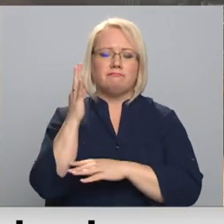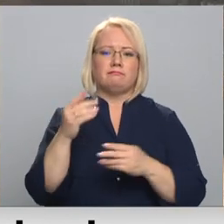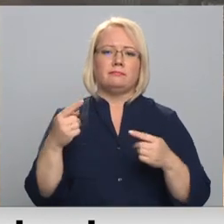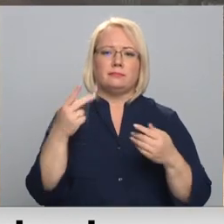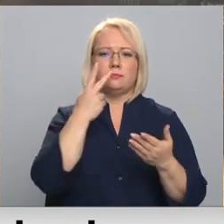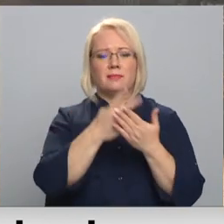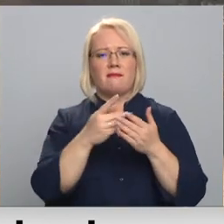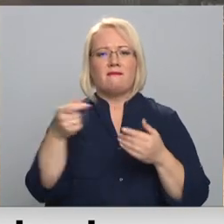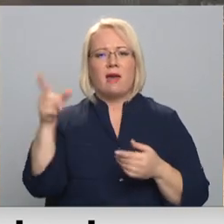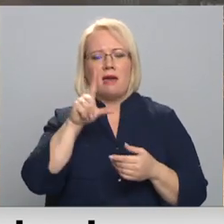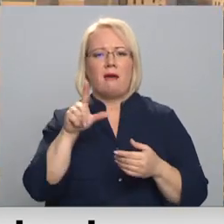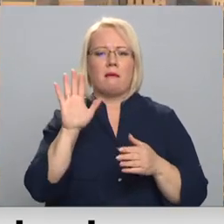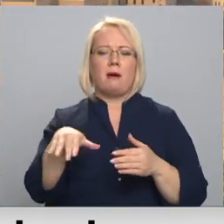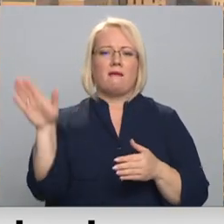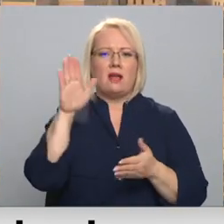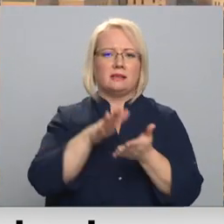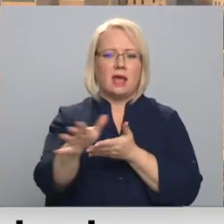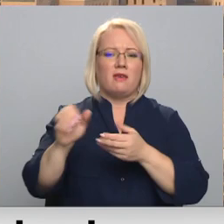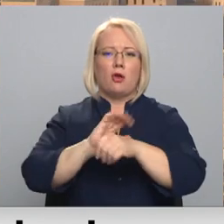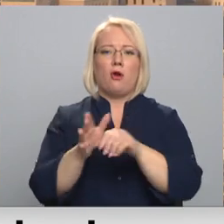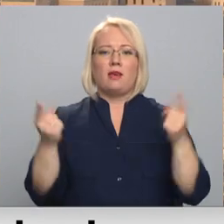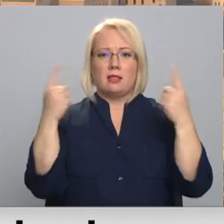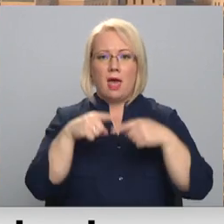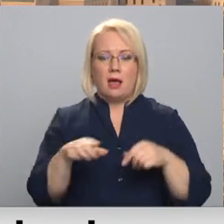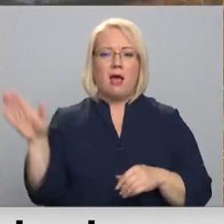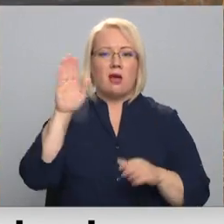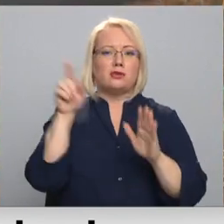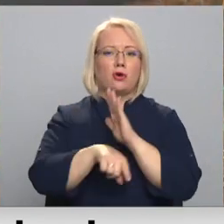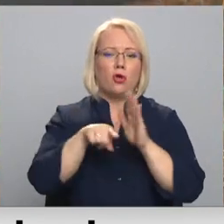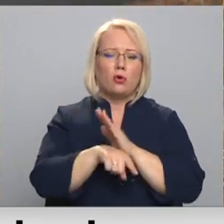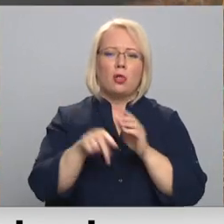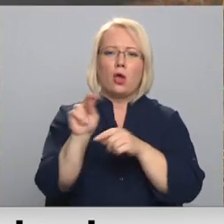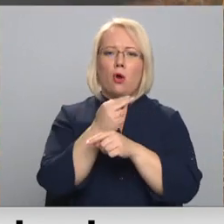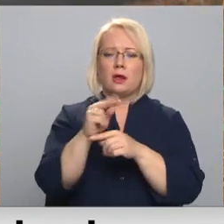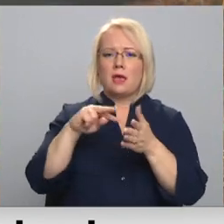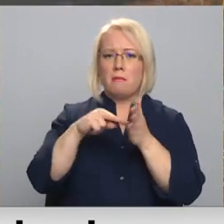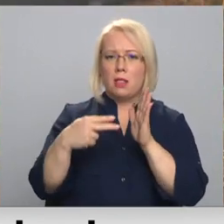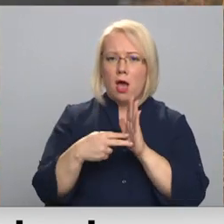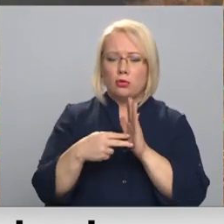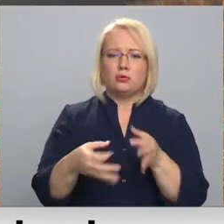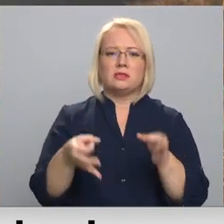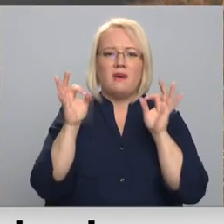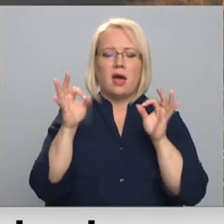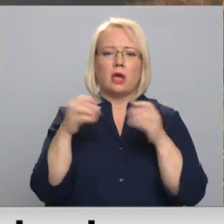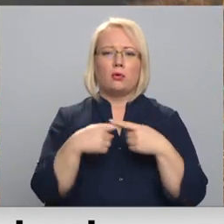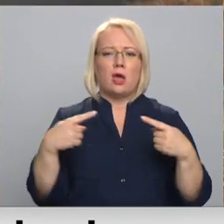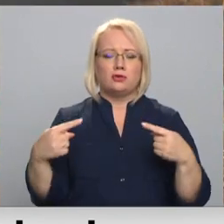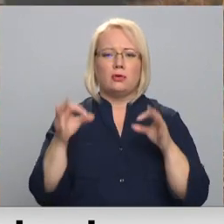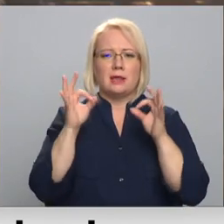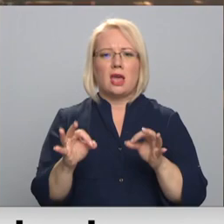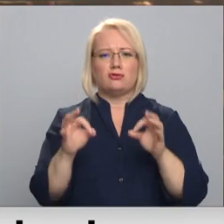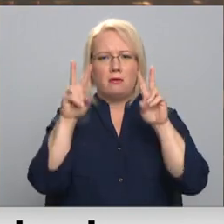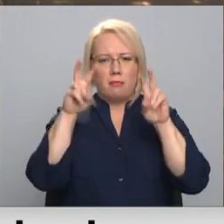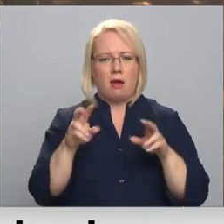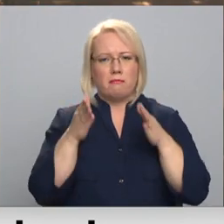COVID-19 pandēmijas laikā. Valsts kontroli koridējuši savus revīziju plānus, nozīmīgu daļu resursu atvēlotu pārbaudēm